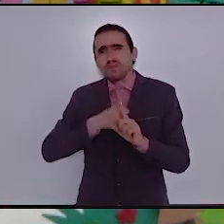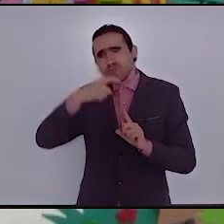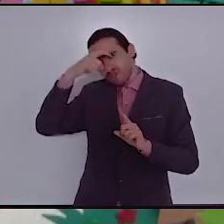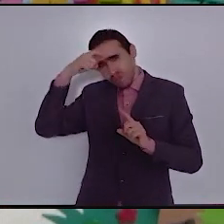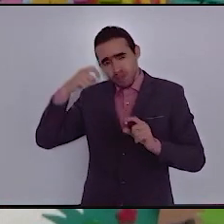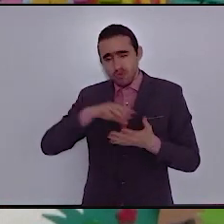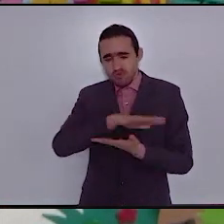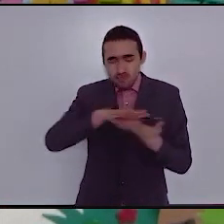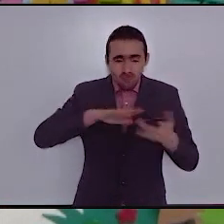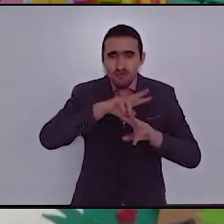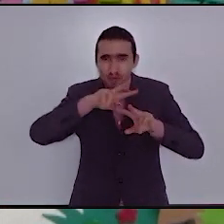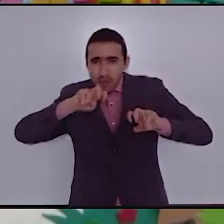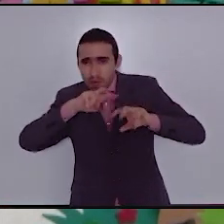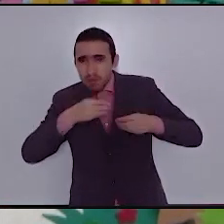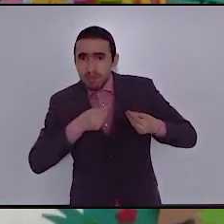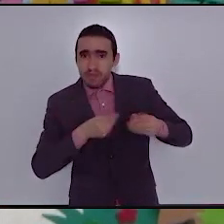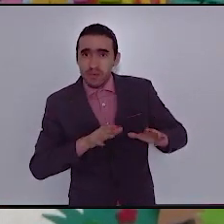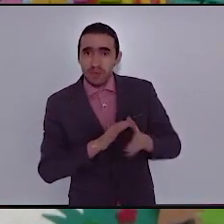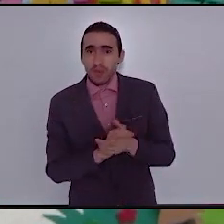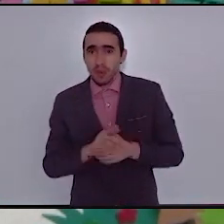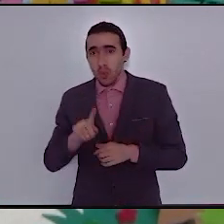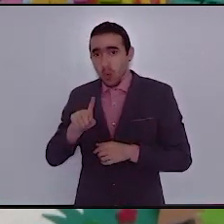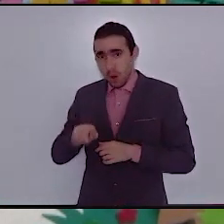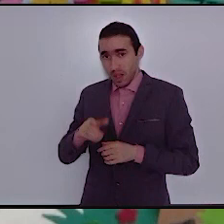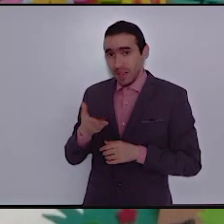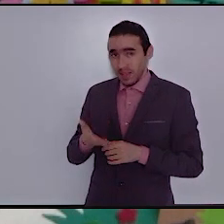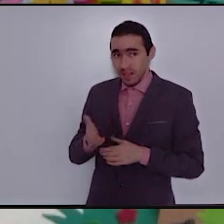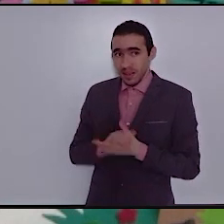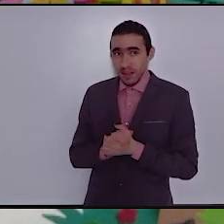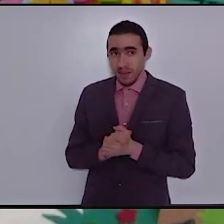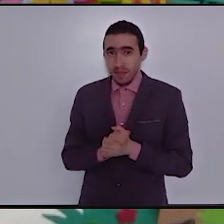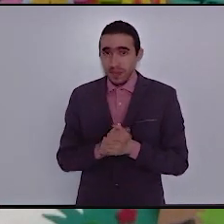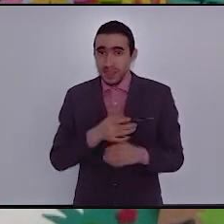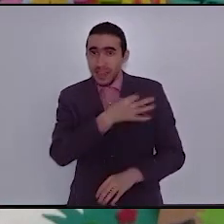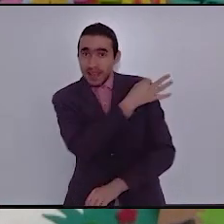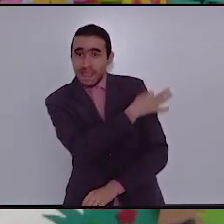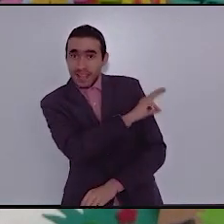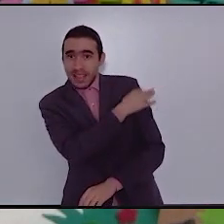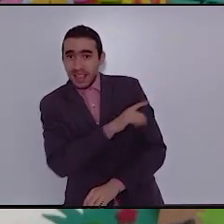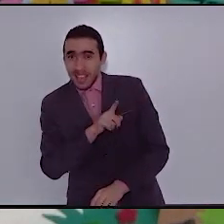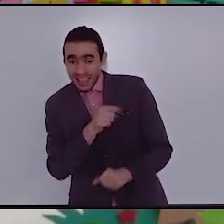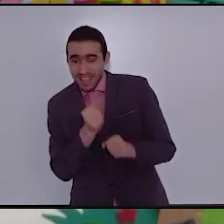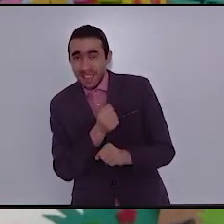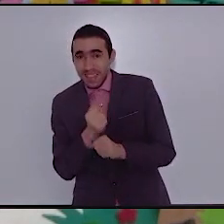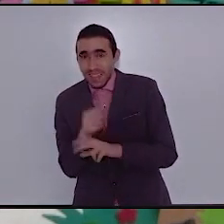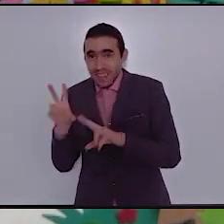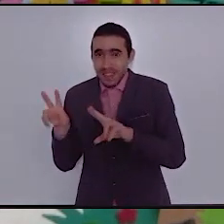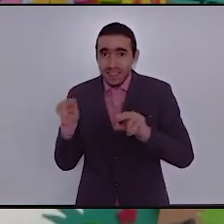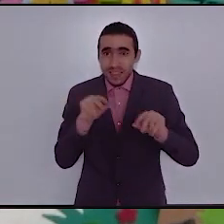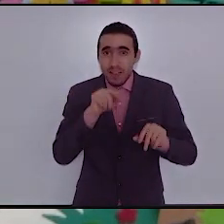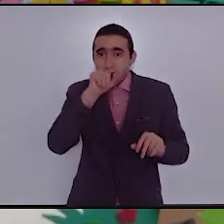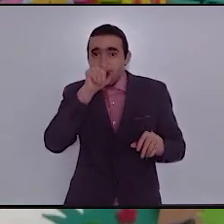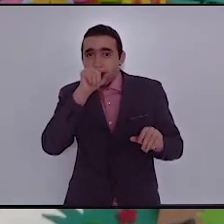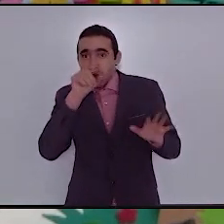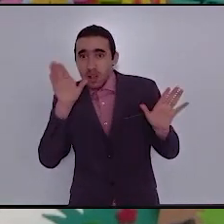المشاكل واليوم سنقوم بالتجربة التي قام بها الغراب ها هو الغراب